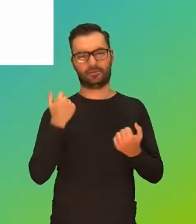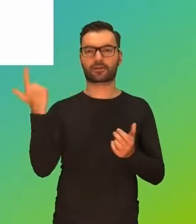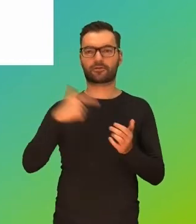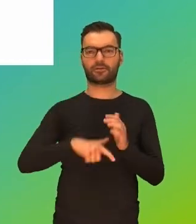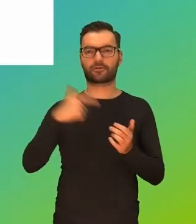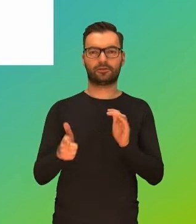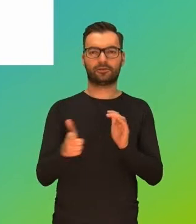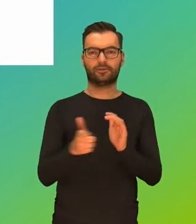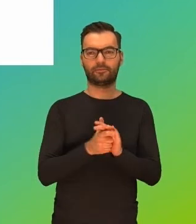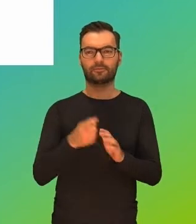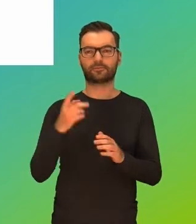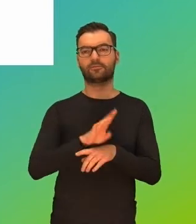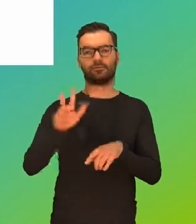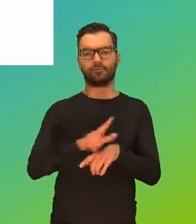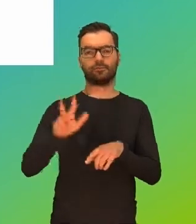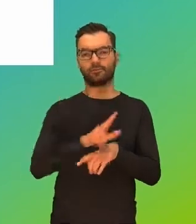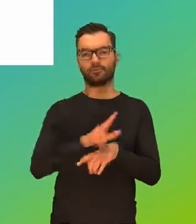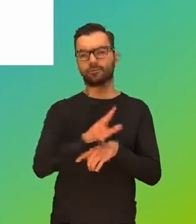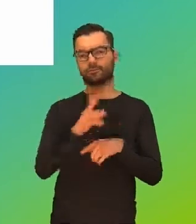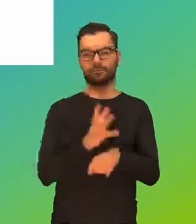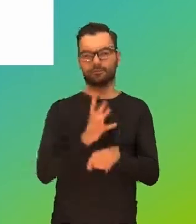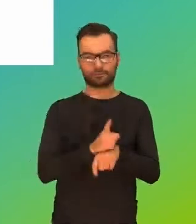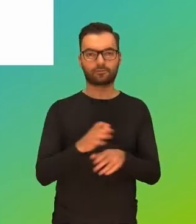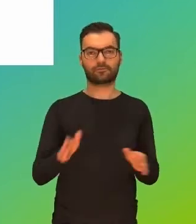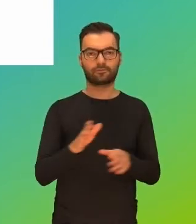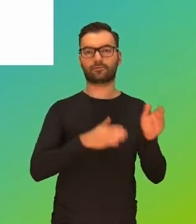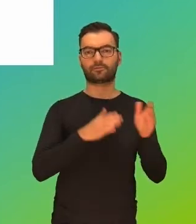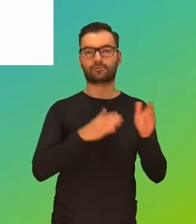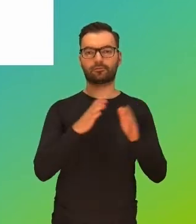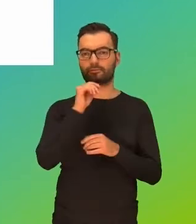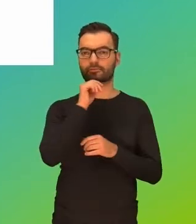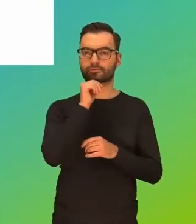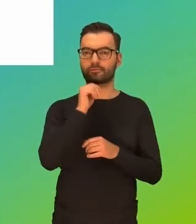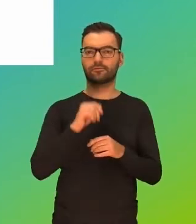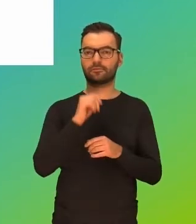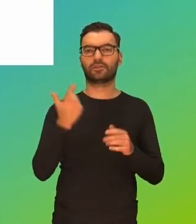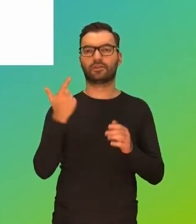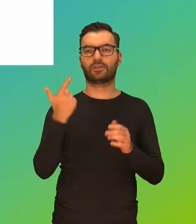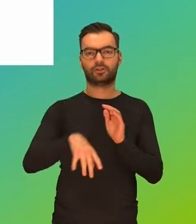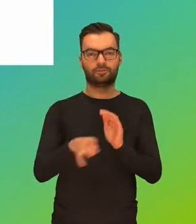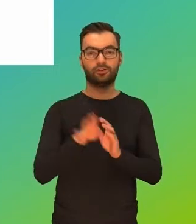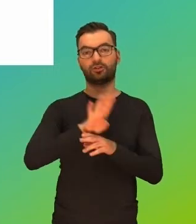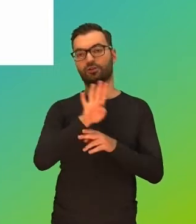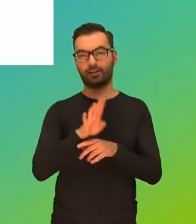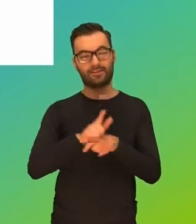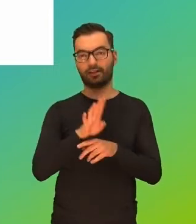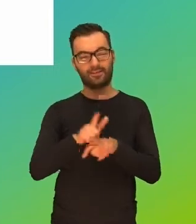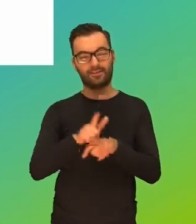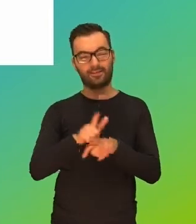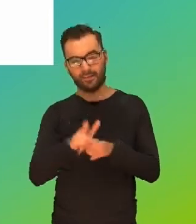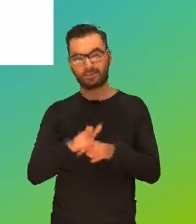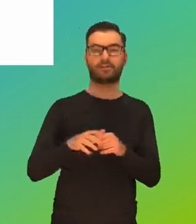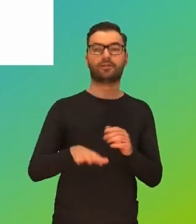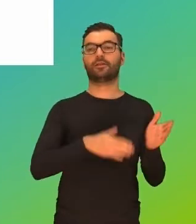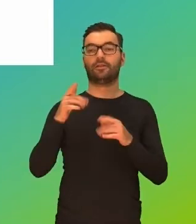2017 rok 3 godziny 40 minut, następnie 2 lata później to już było 4 godziny i 12